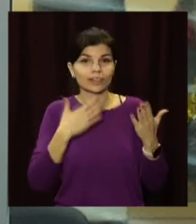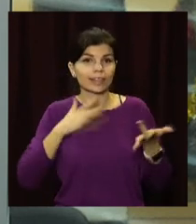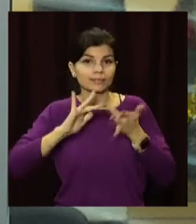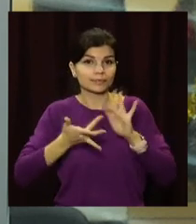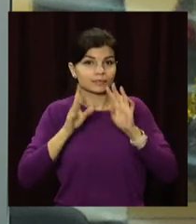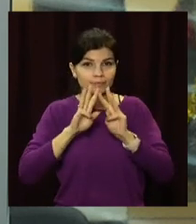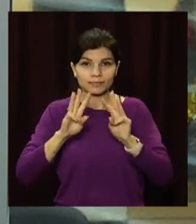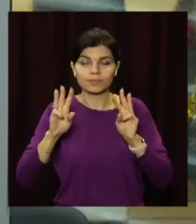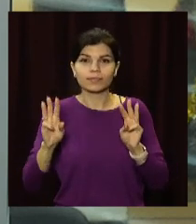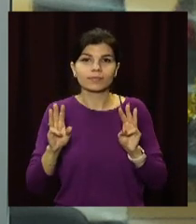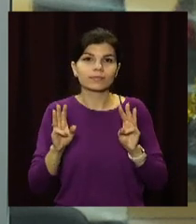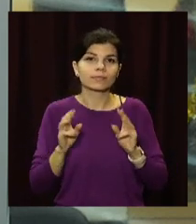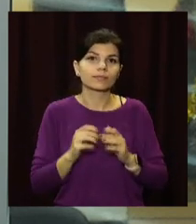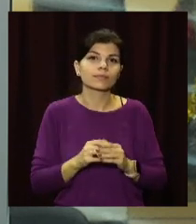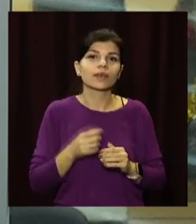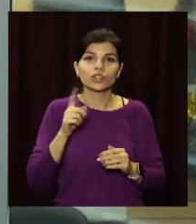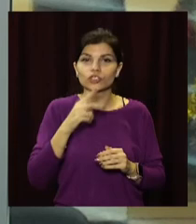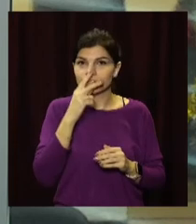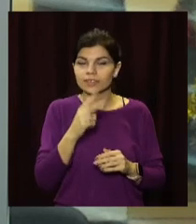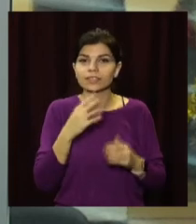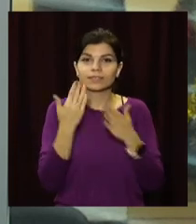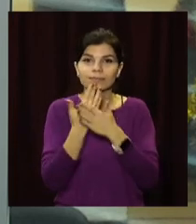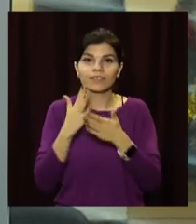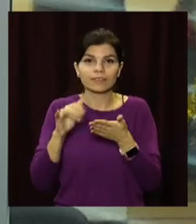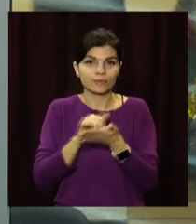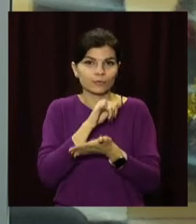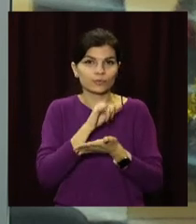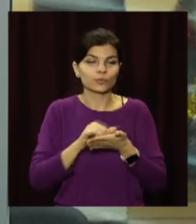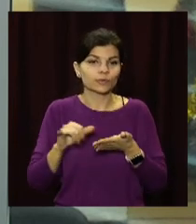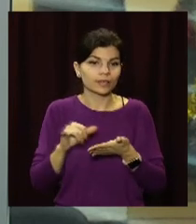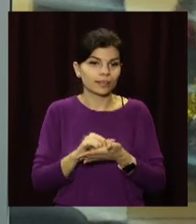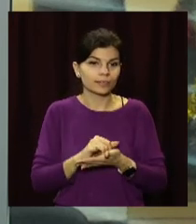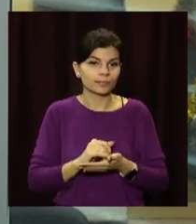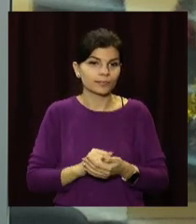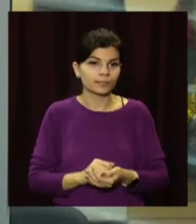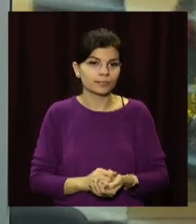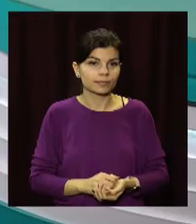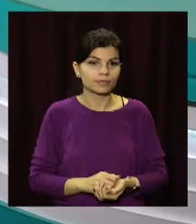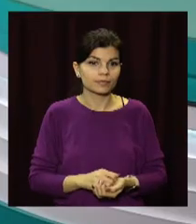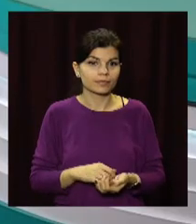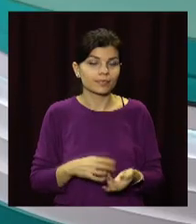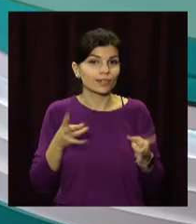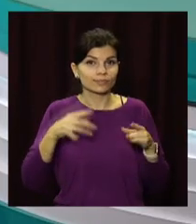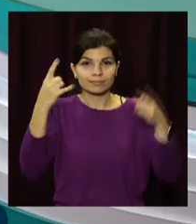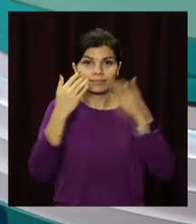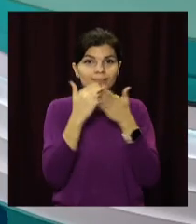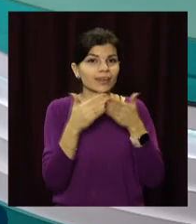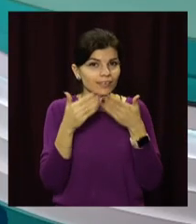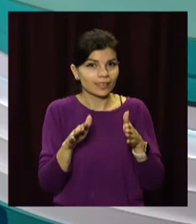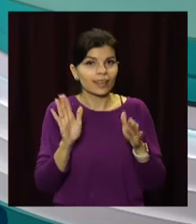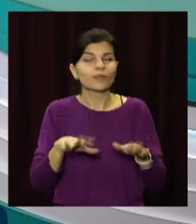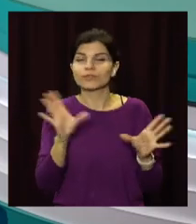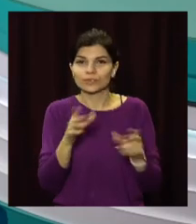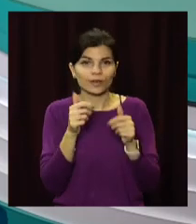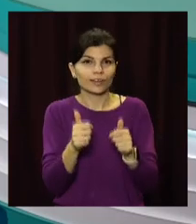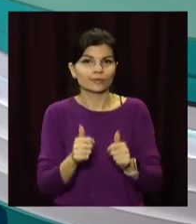сайті opentv.media. Дивіться сюжети в соціальних мережах та на нашому ютуб-каналі. Залишайтеся з «Відкритим» і